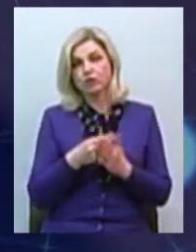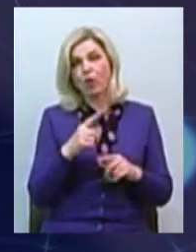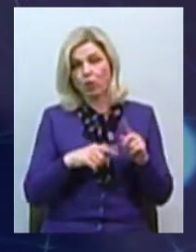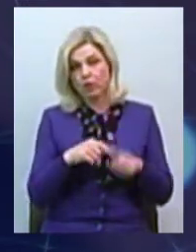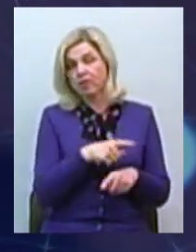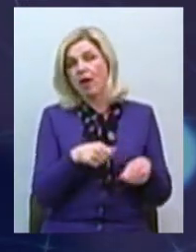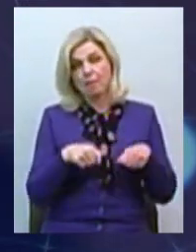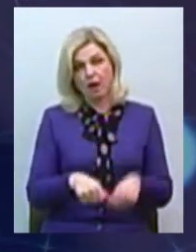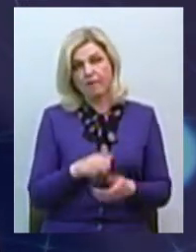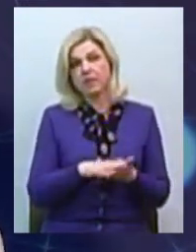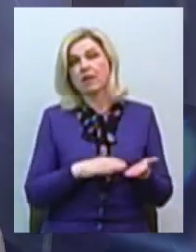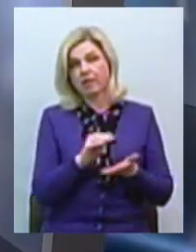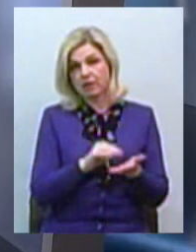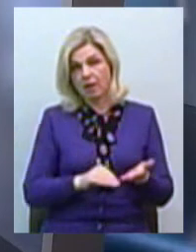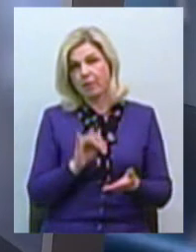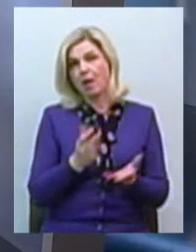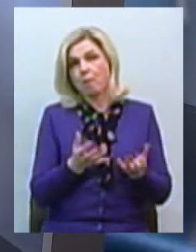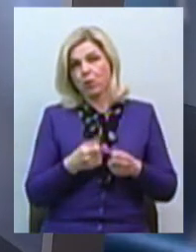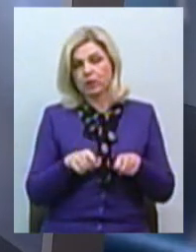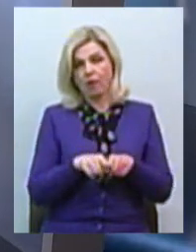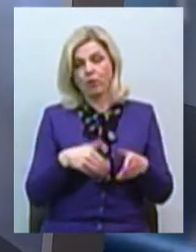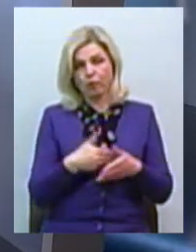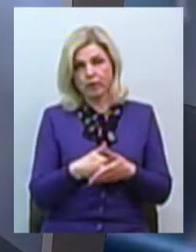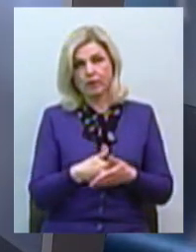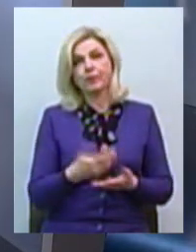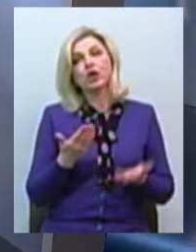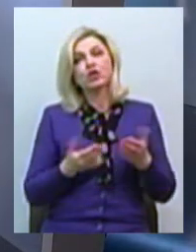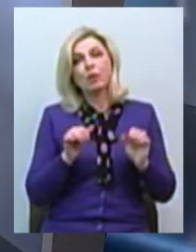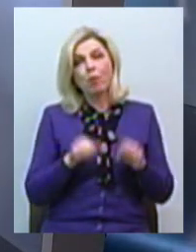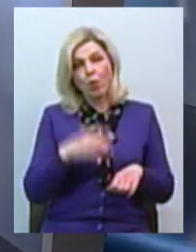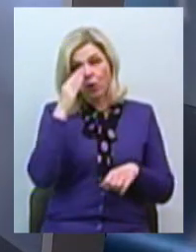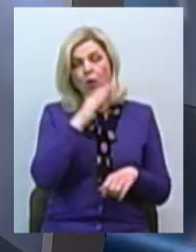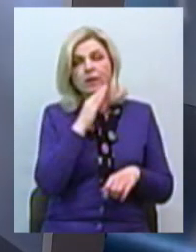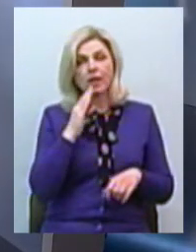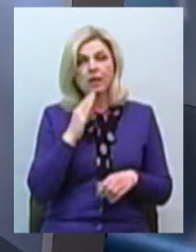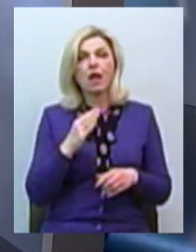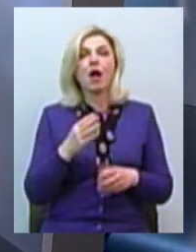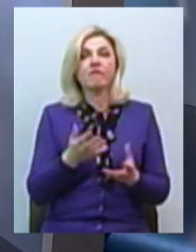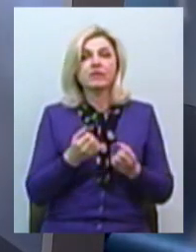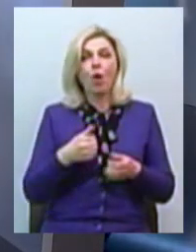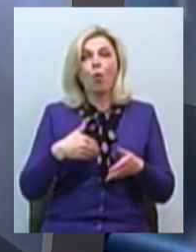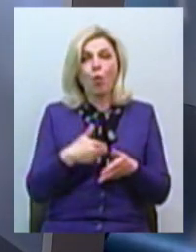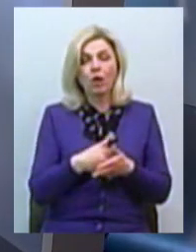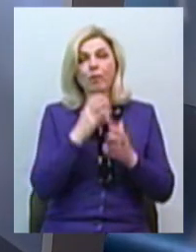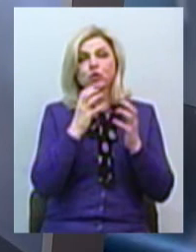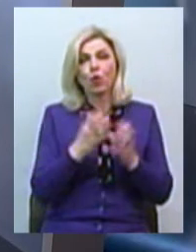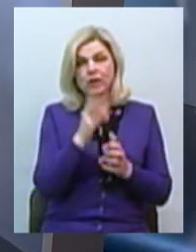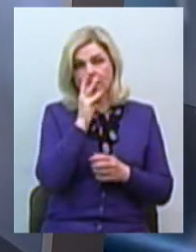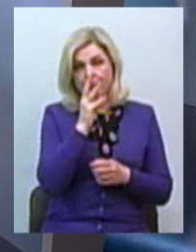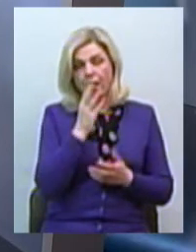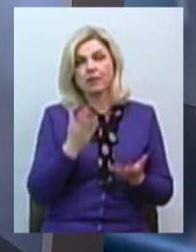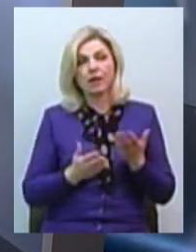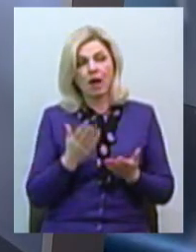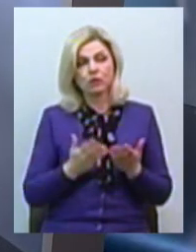заяву та отримати таку відпустку. Чи можуть батьки піти у відпустку із збереженням заробітної плати у разі